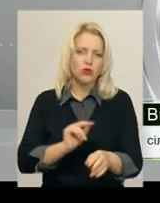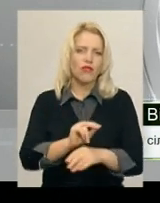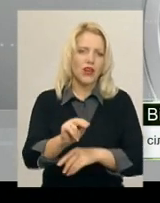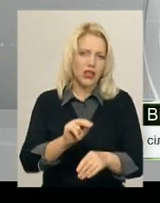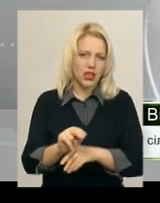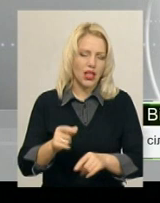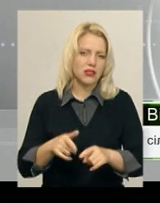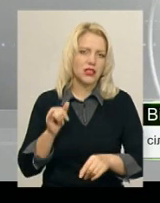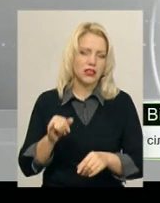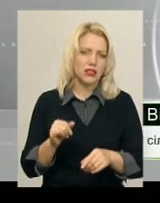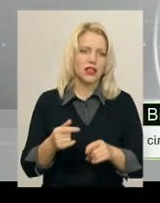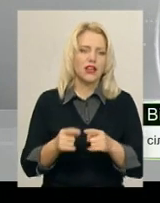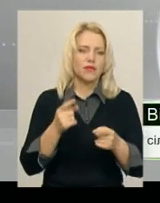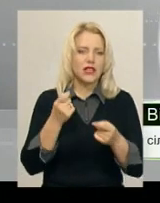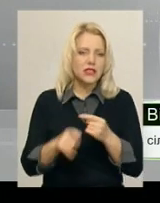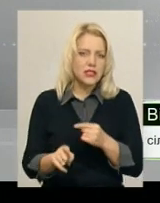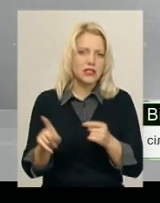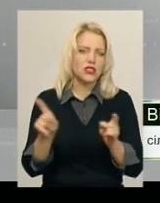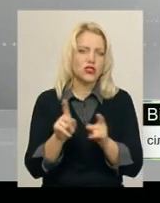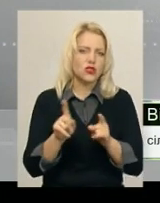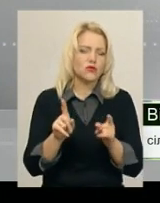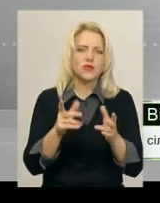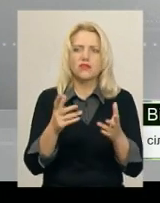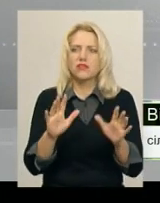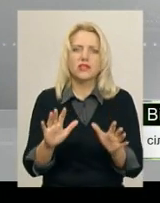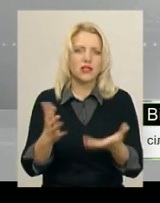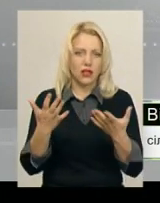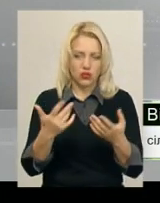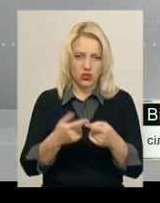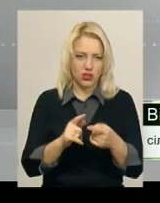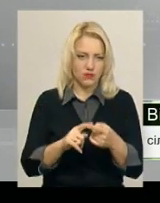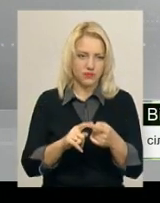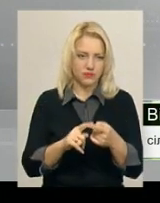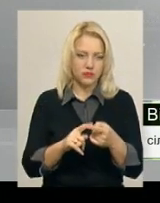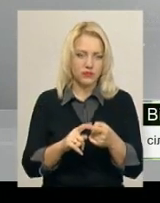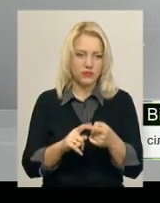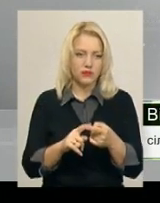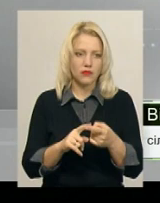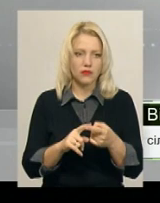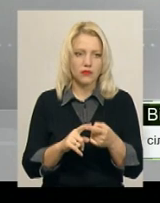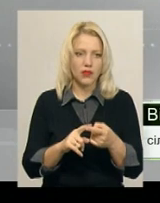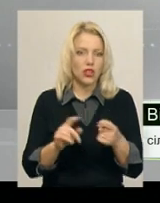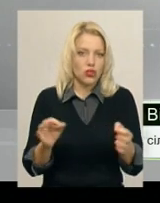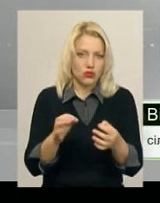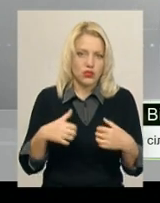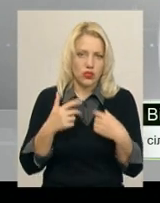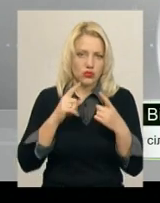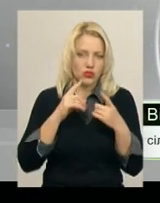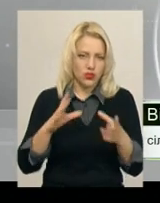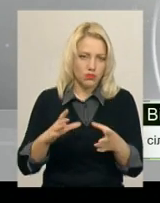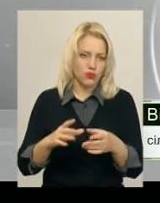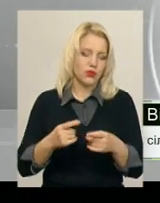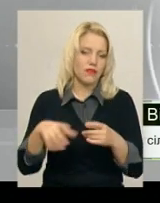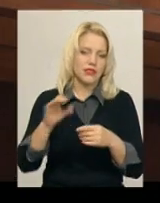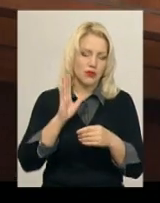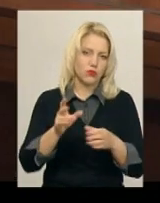не поміщать, що там якась різниця, що щось сталося, щось непонятне. Там, я думаю, нічого страшного немає, просто це буде